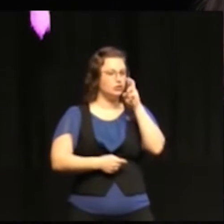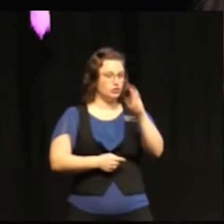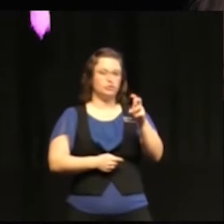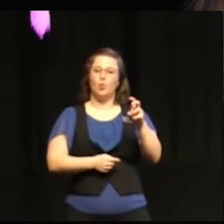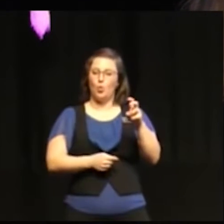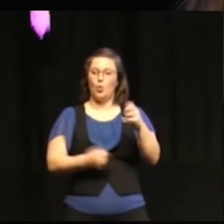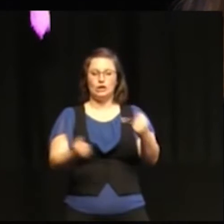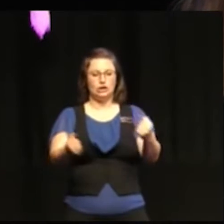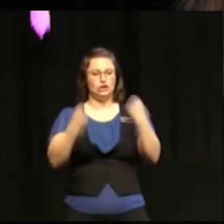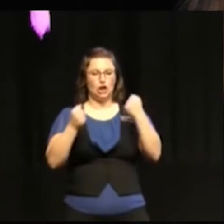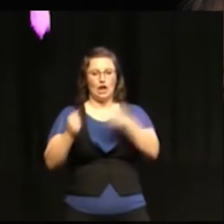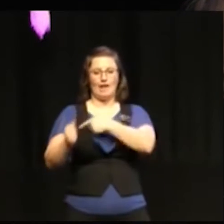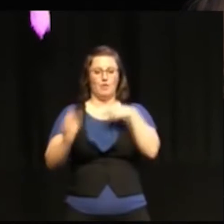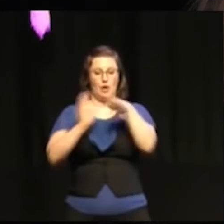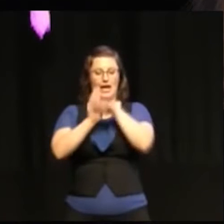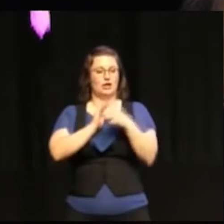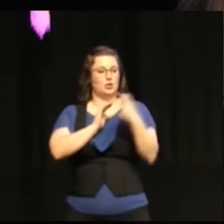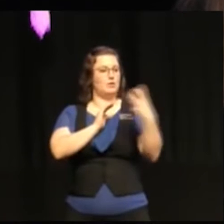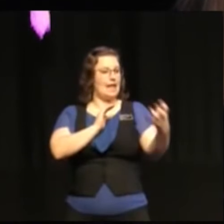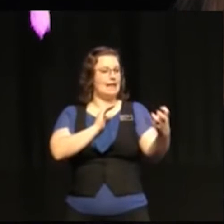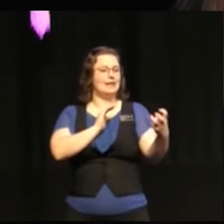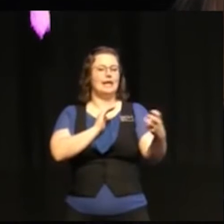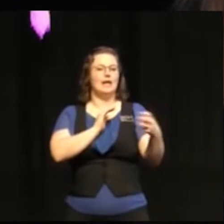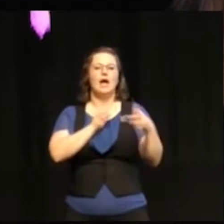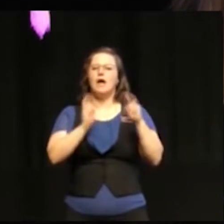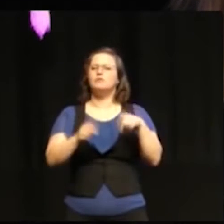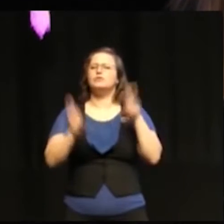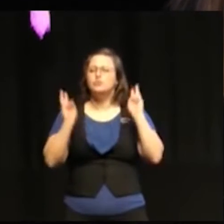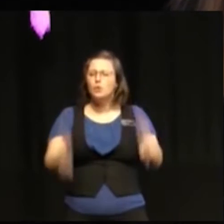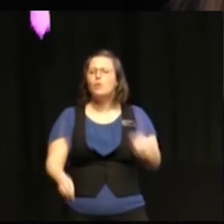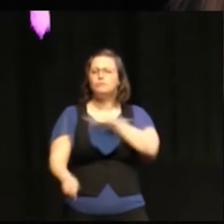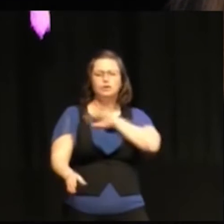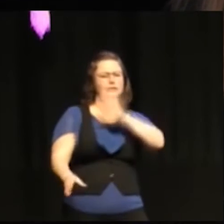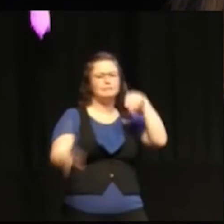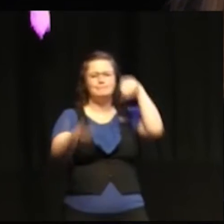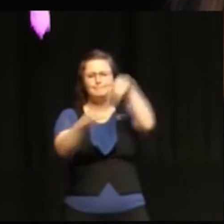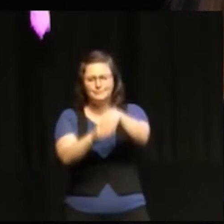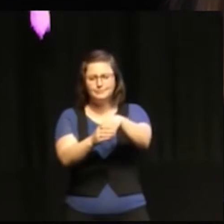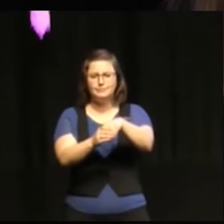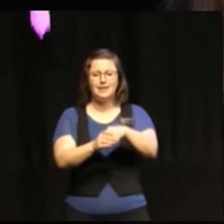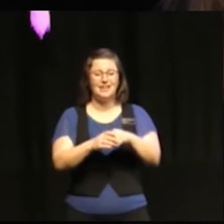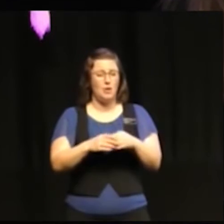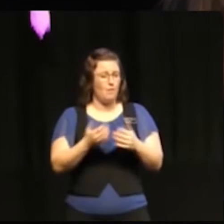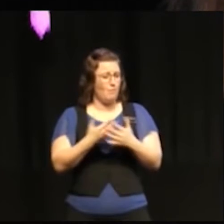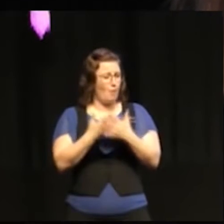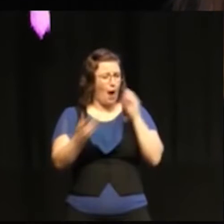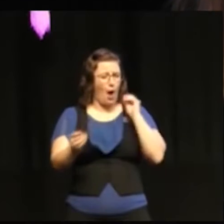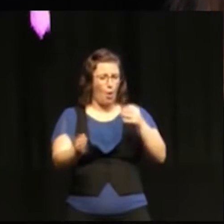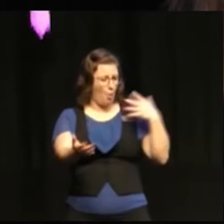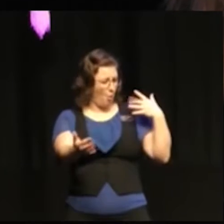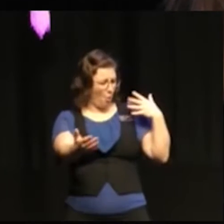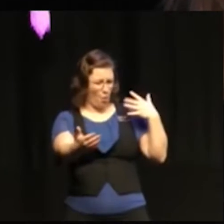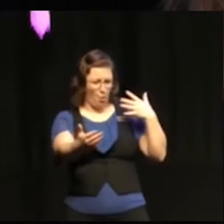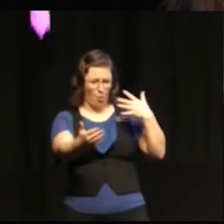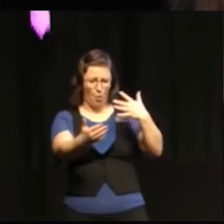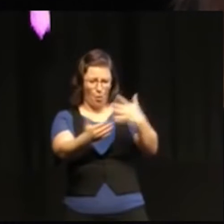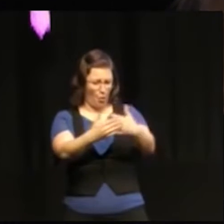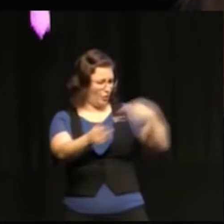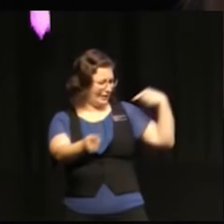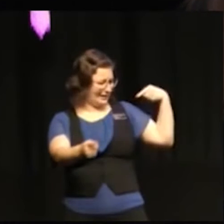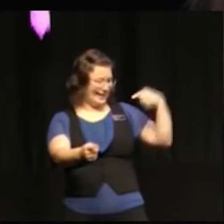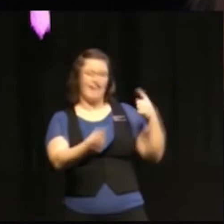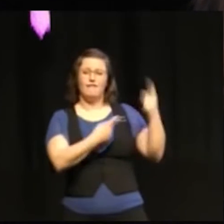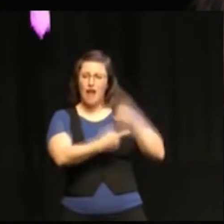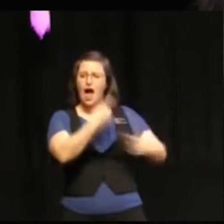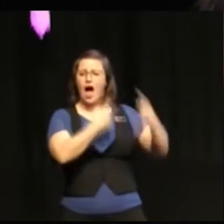med den här agendan är att den har varit så inkluderande. Det tog många många år att förhandla